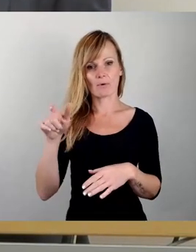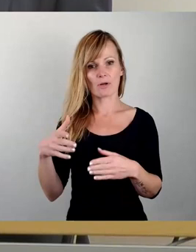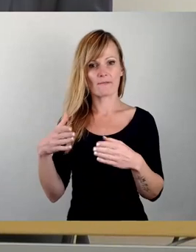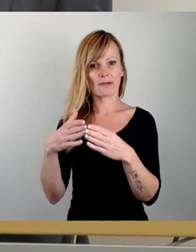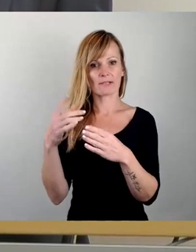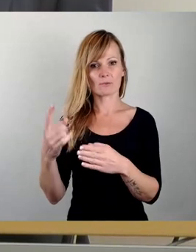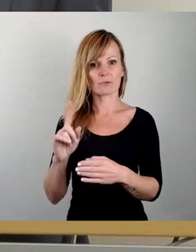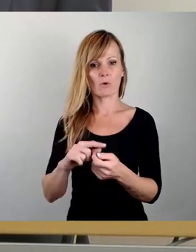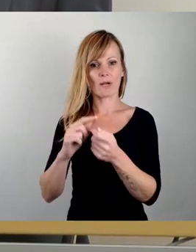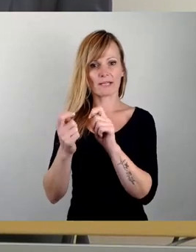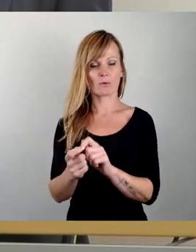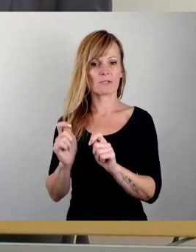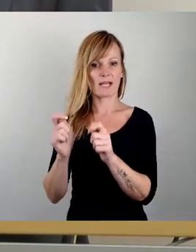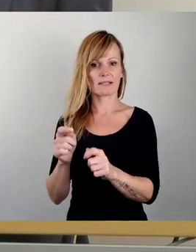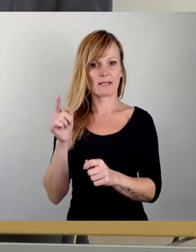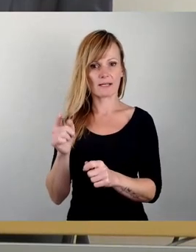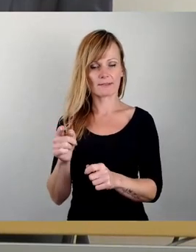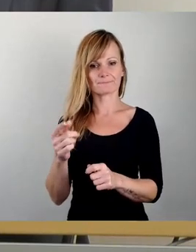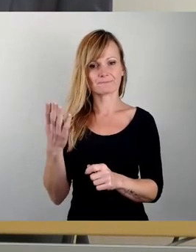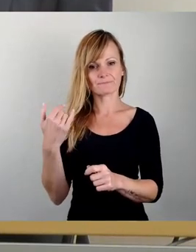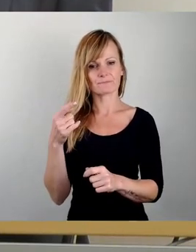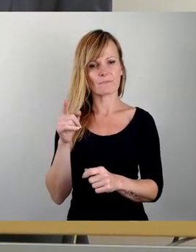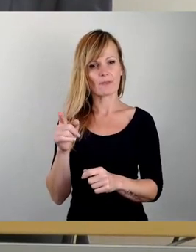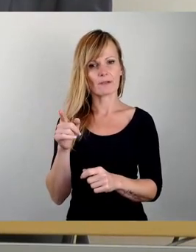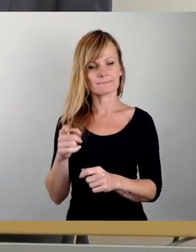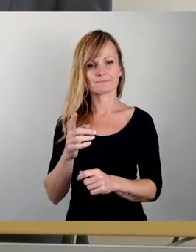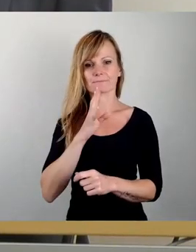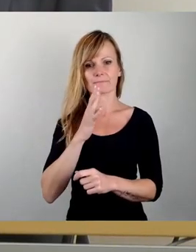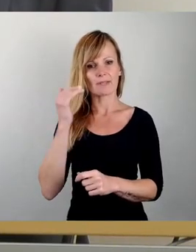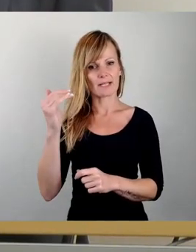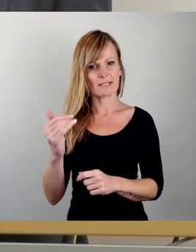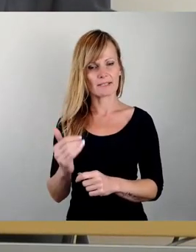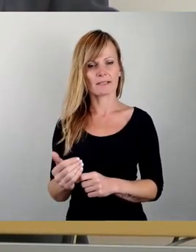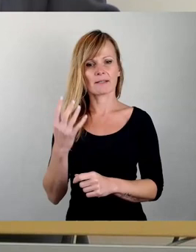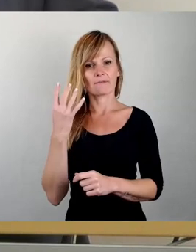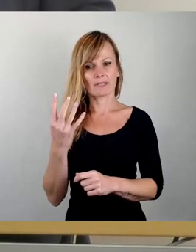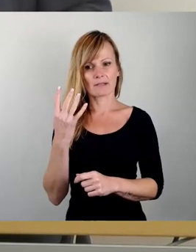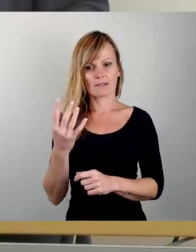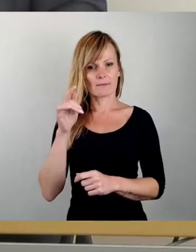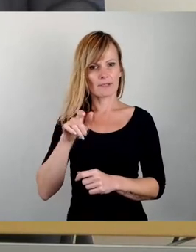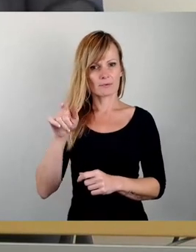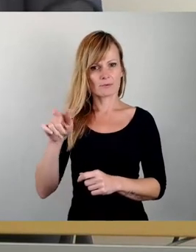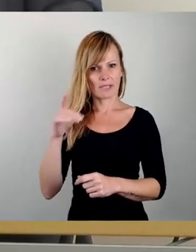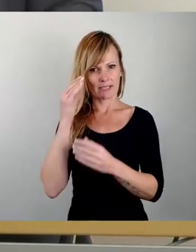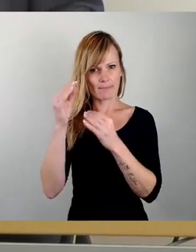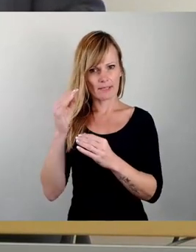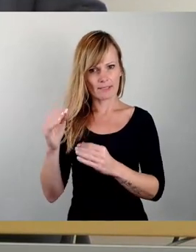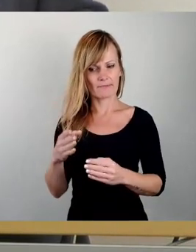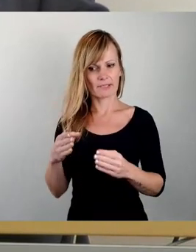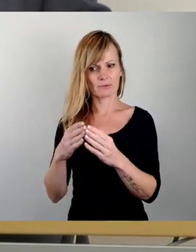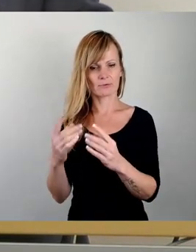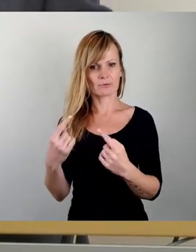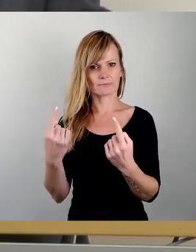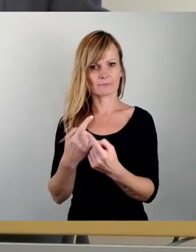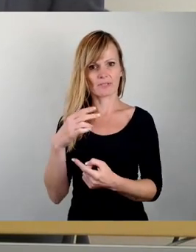Änderungsantrag. Von der Rednerliste sind vier angemeldet. In der Fraktionsrunde würde die CDU